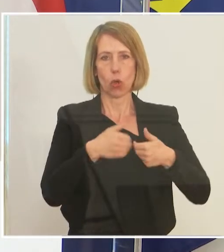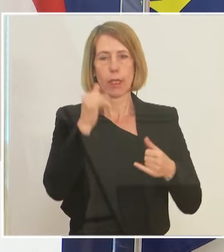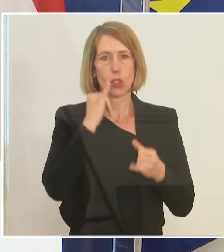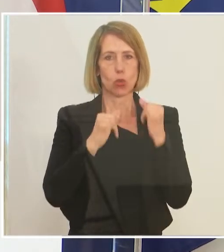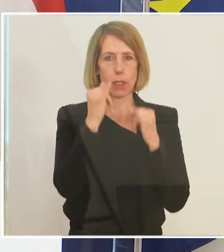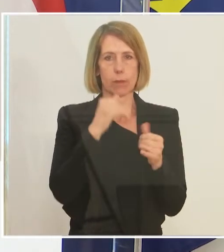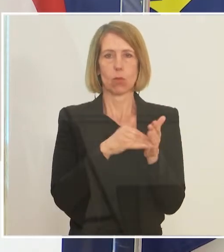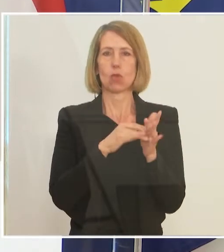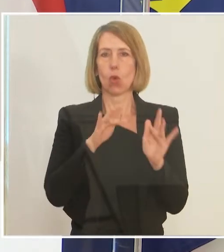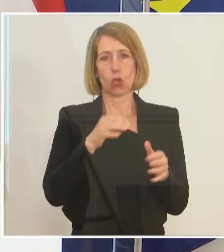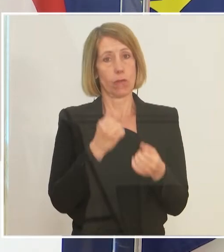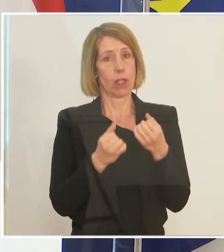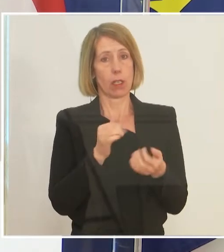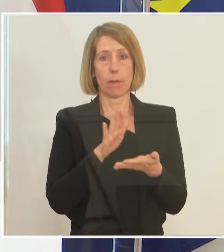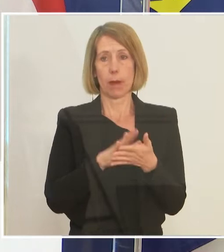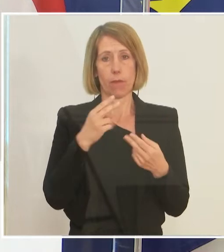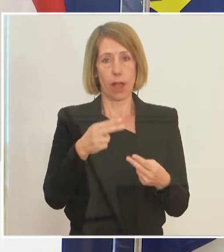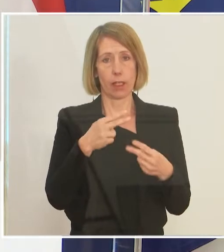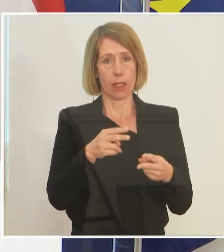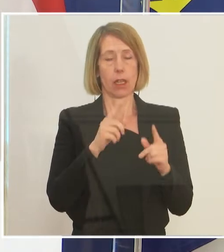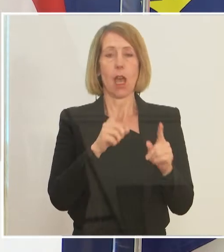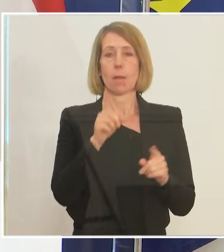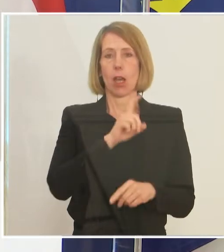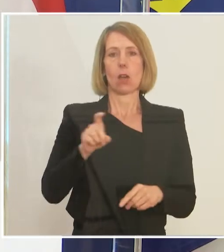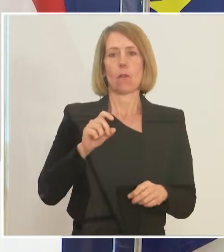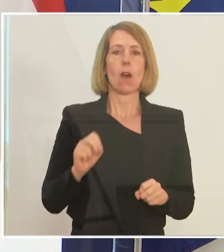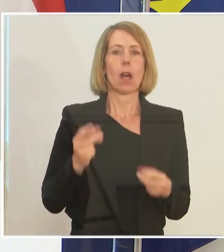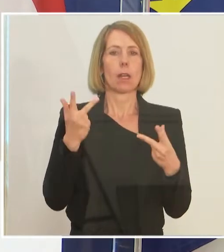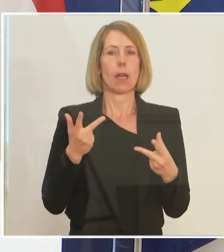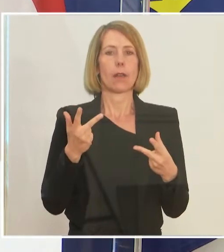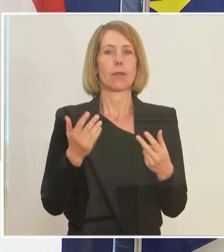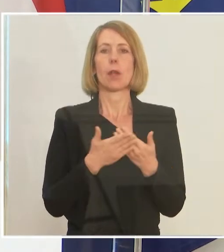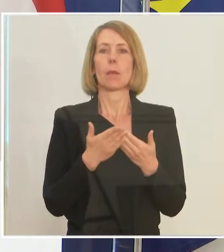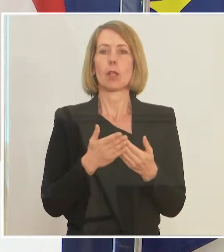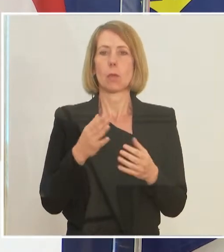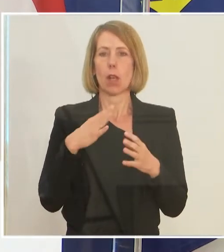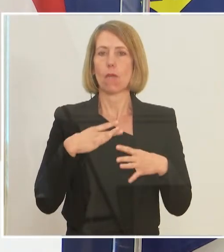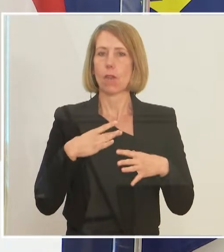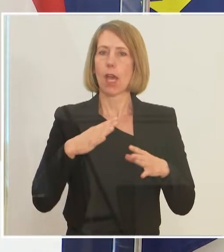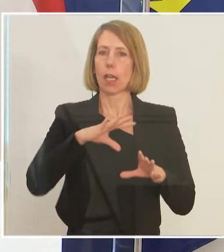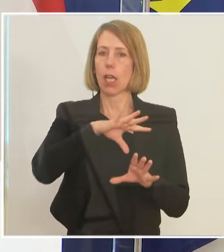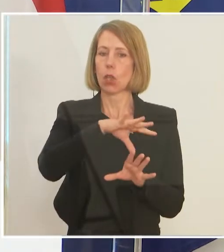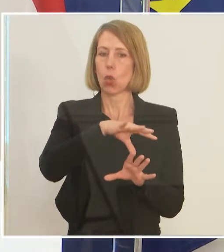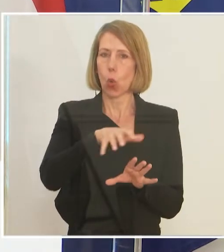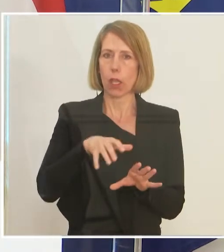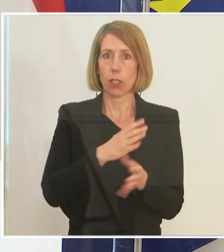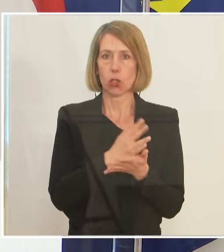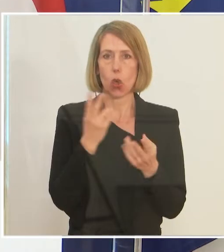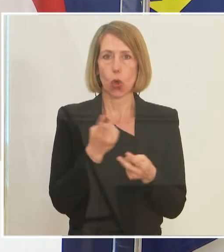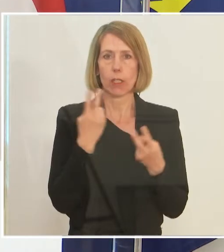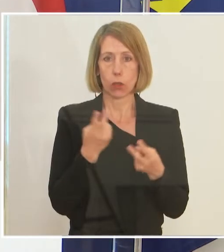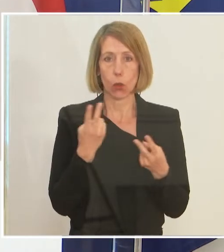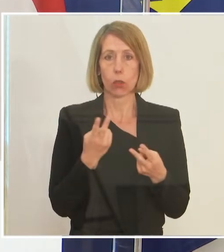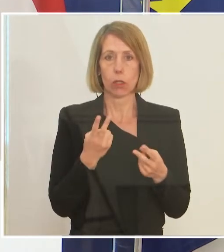Schwierigkeiten bestehen werden, gleichzeitig aber Fachkräfte zum Beispiel in den Feriendestinationen gesucht werden und dann die